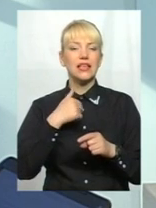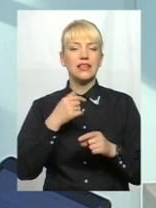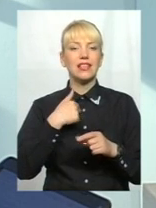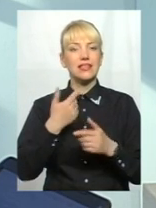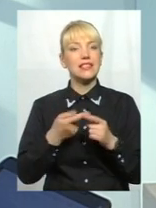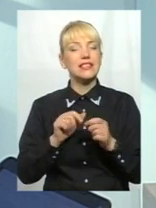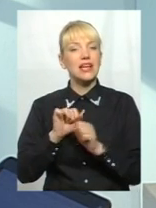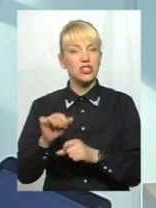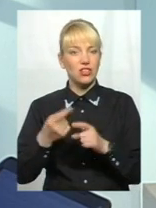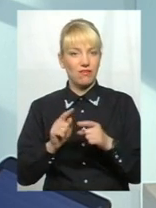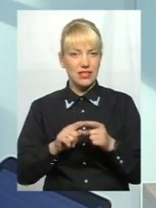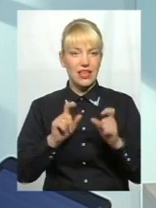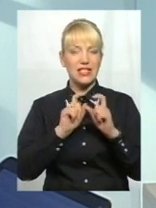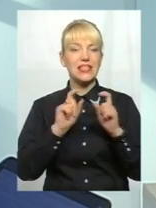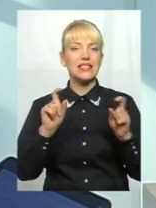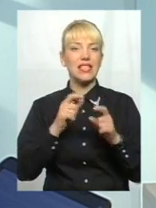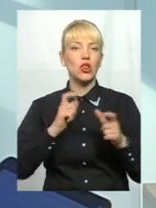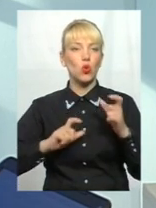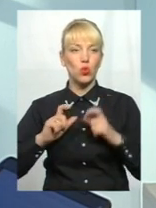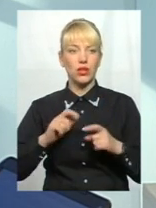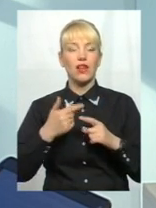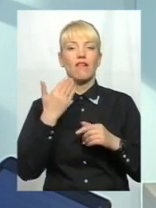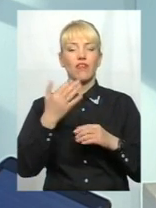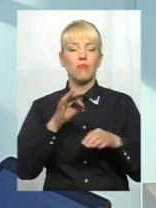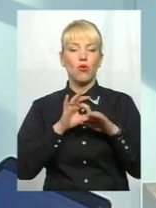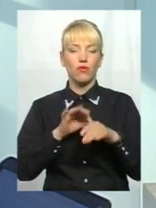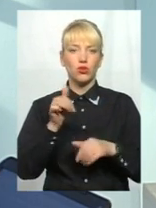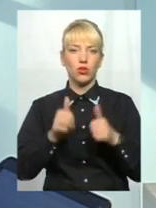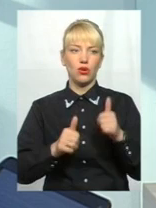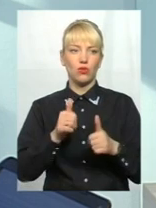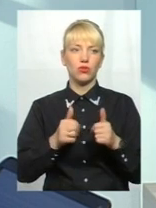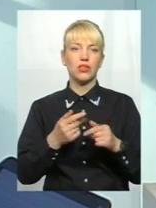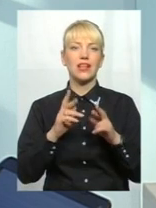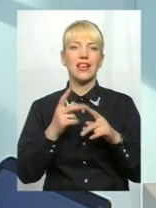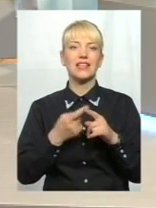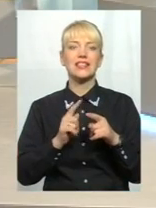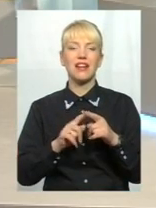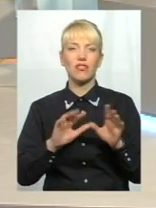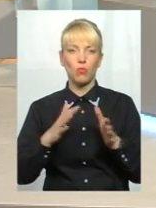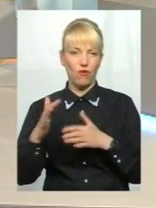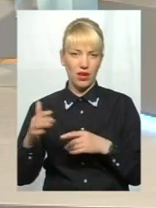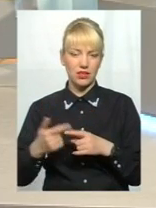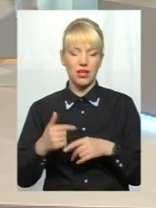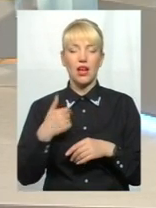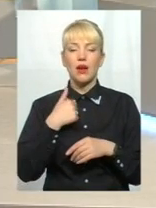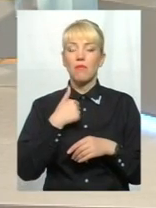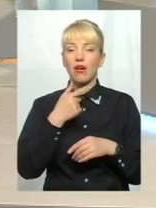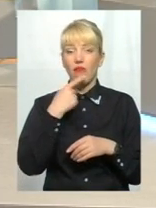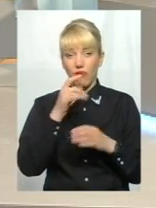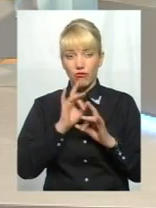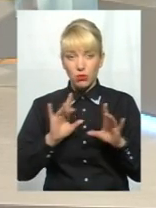підготовку, ну, коли був конкурс. Як це відбувається? Вони говорять, ну, ми не розуміємо, що це відбувається, тому що не можна з